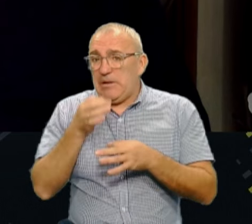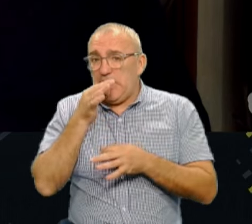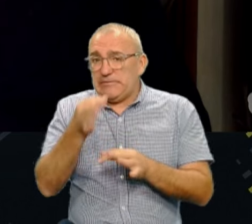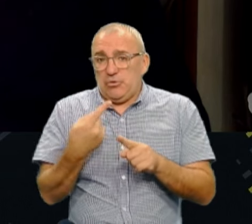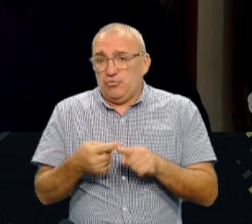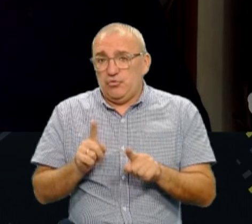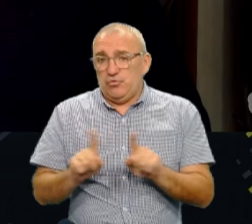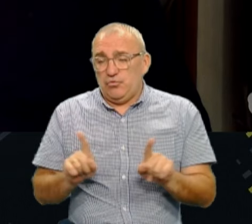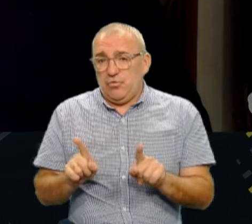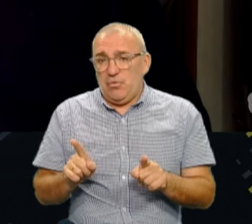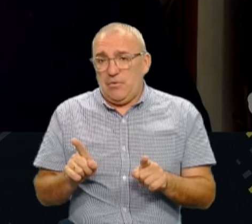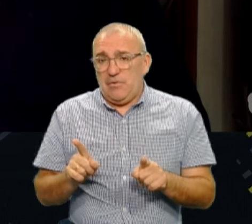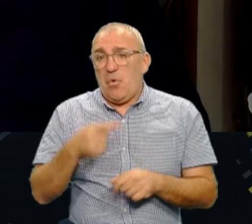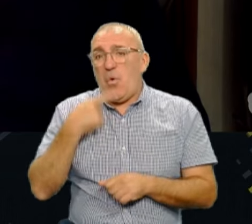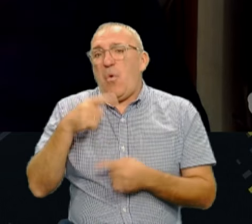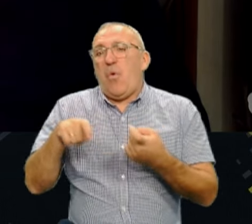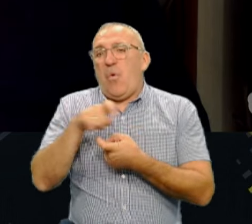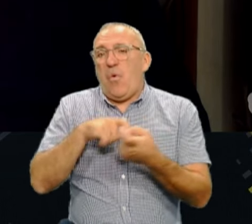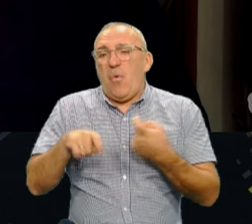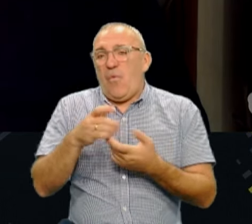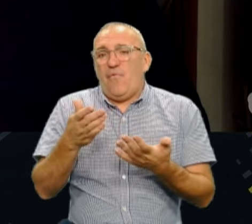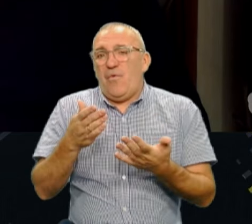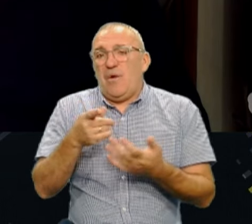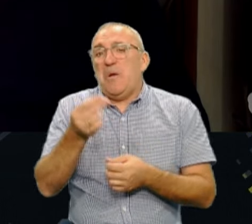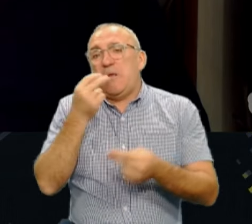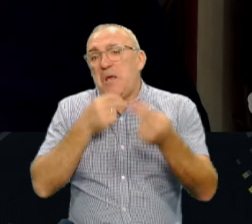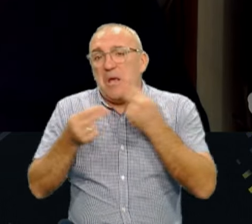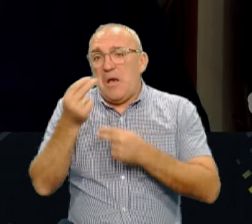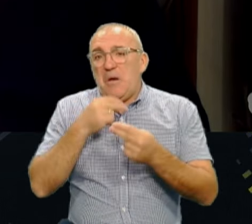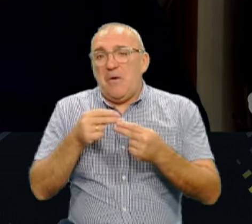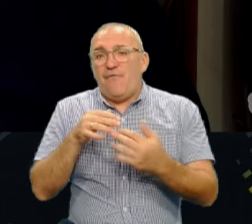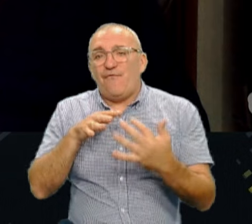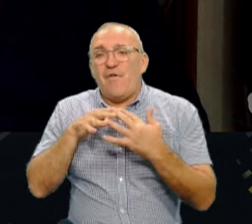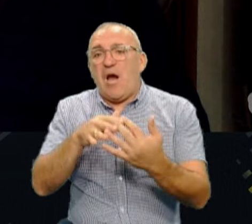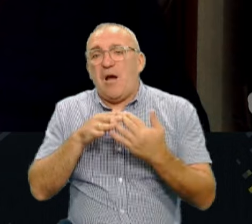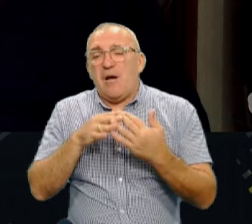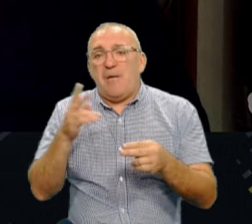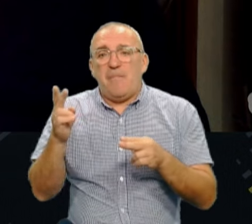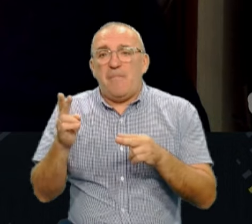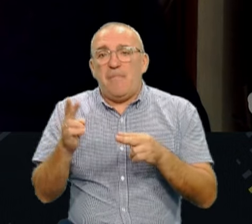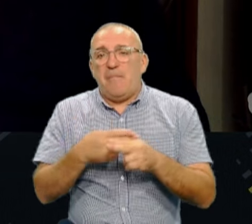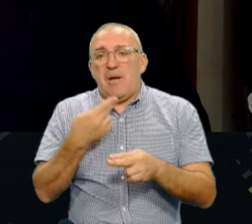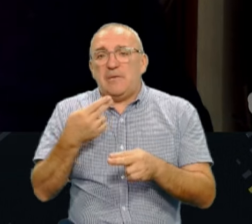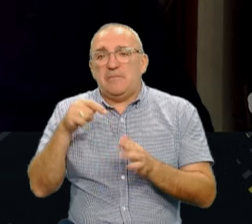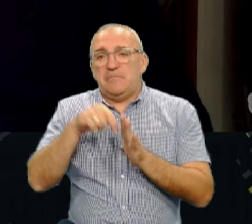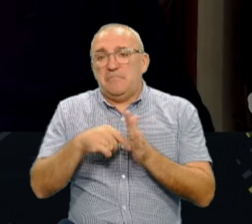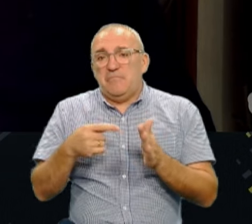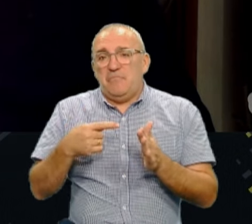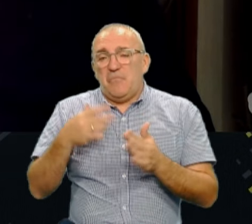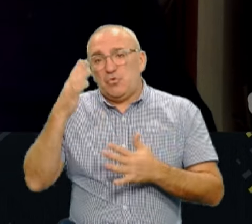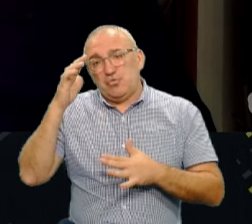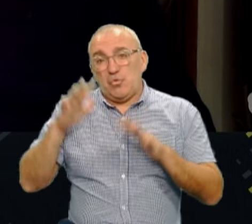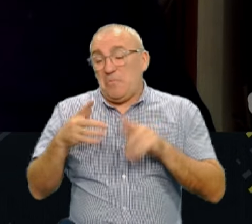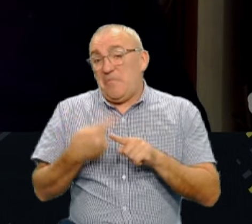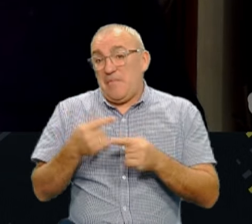ну, говорять, що колись фікінги їли їх, і йшли в атаку безстійній, кажуть, суму. Можливо, на